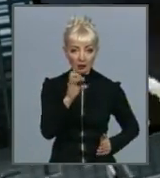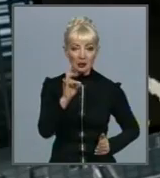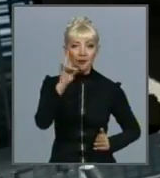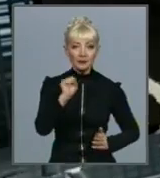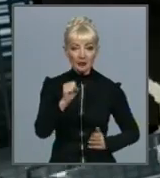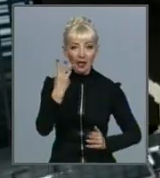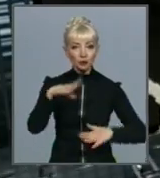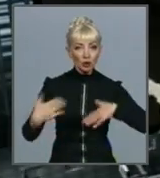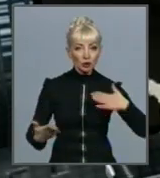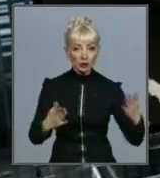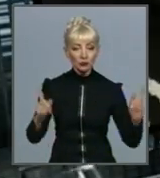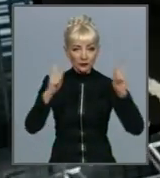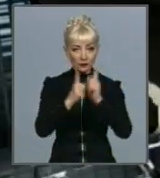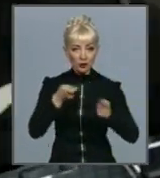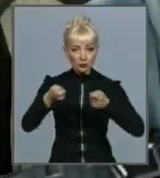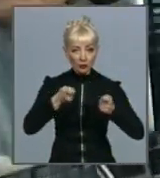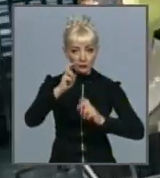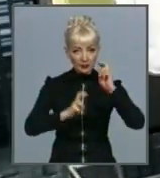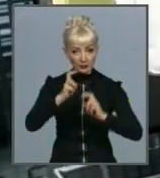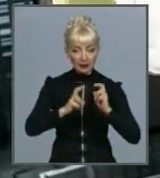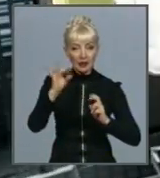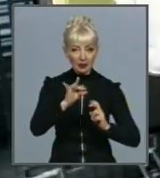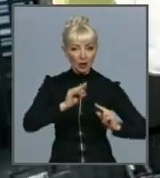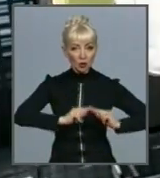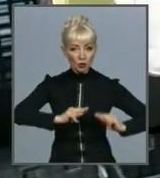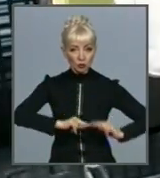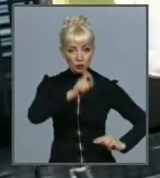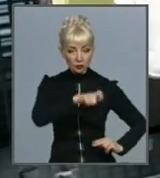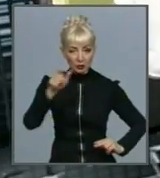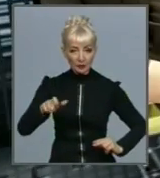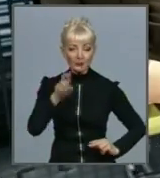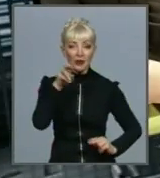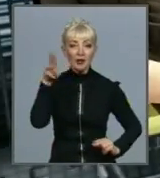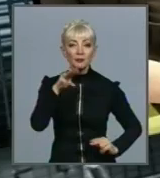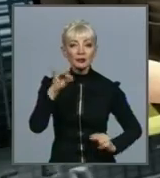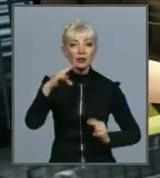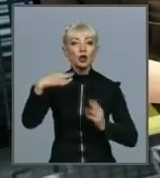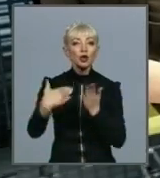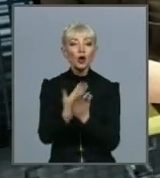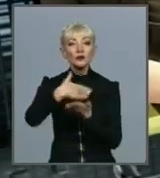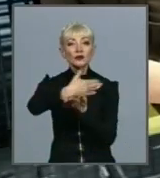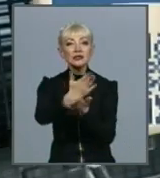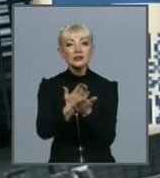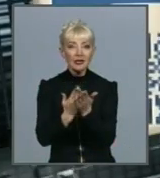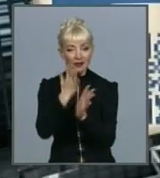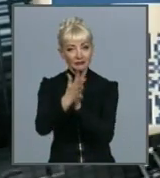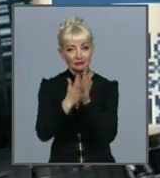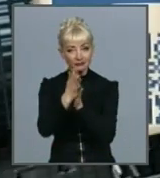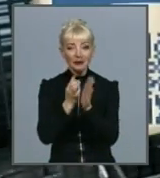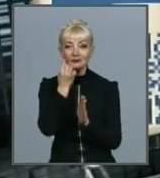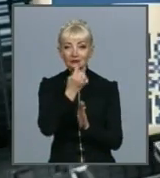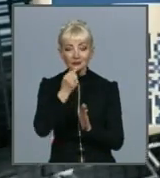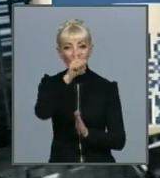керівництвом підприємства та заводчанами. У БТІ новий сервіс – веб-перекладач мови жестів. Тепер люди з вадами слуху можуть без